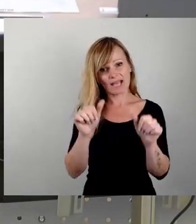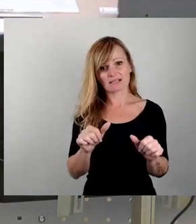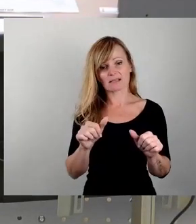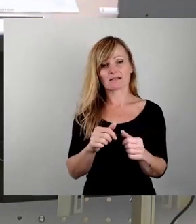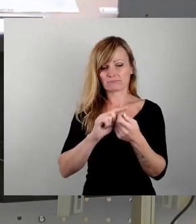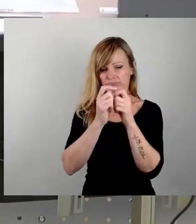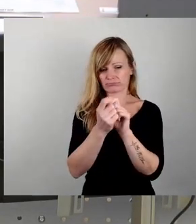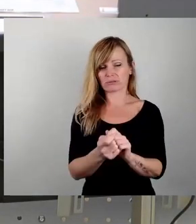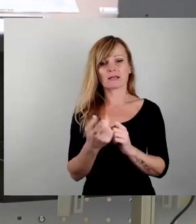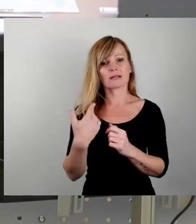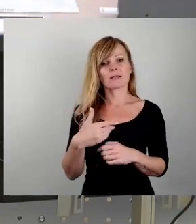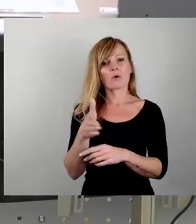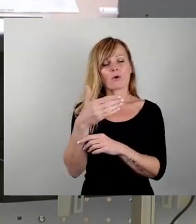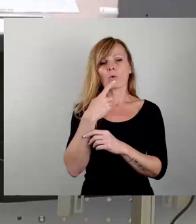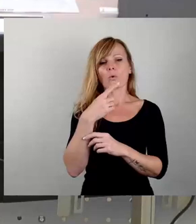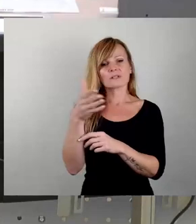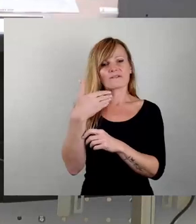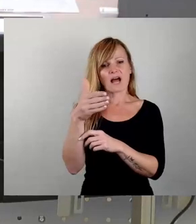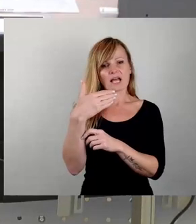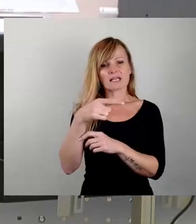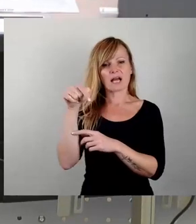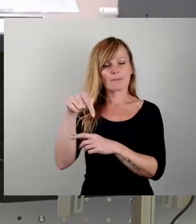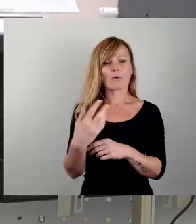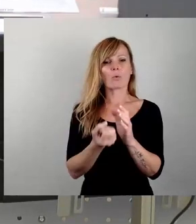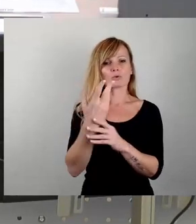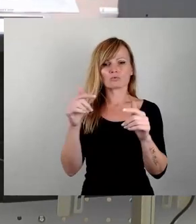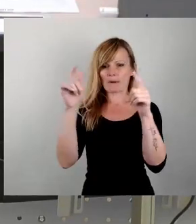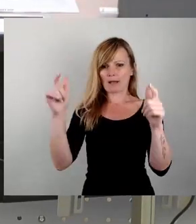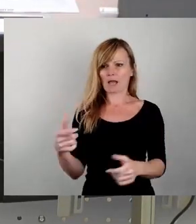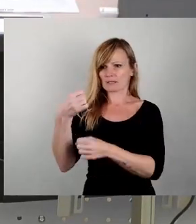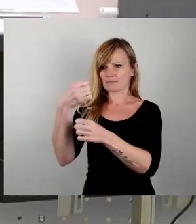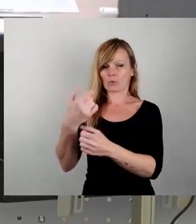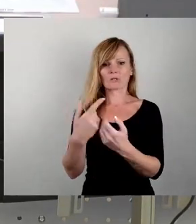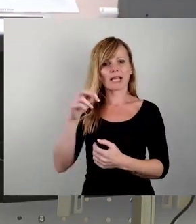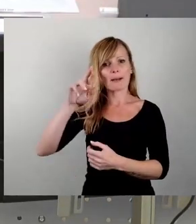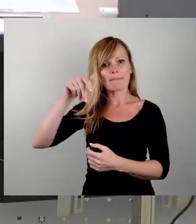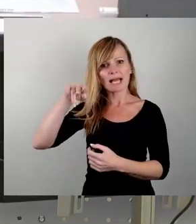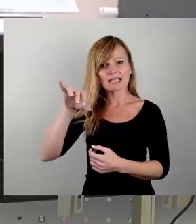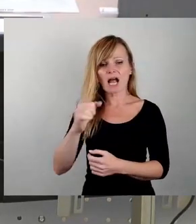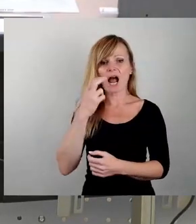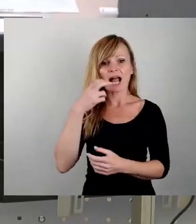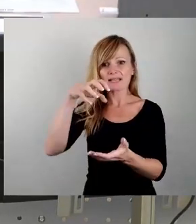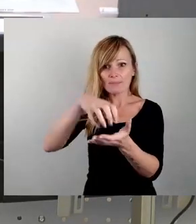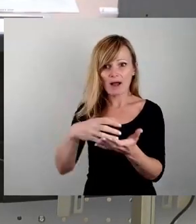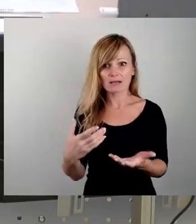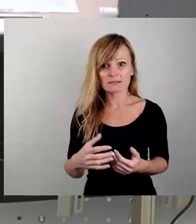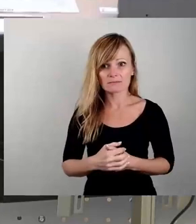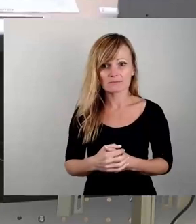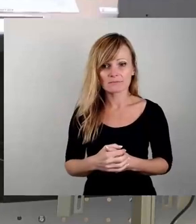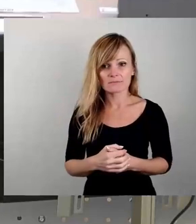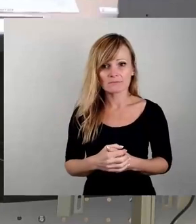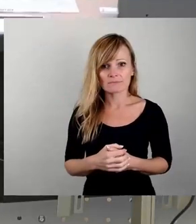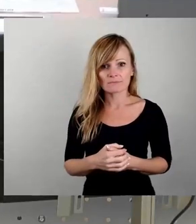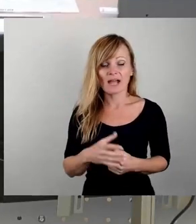der roten Fahnen am Kulturpalast zum Beispiel. Oder die Germania auf dem Altmarkt. Wir wollten sie ja mal eventuell